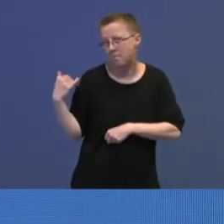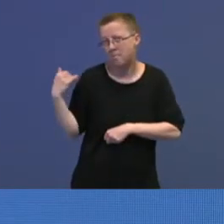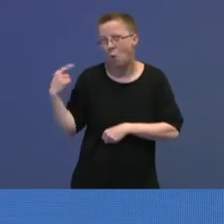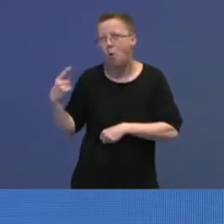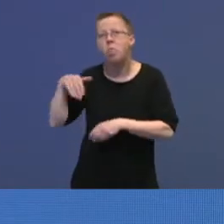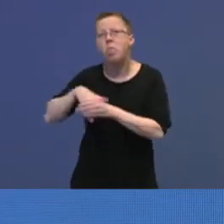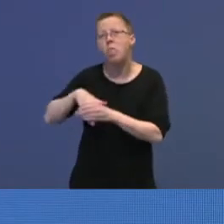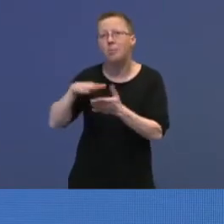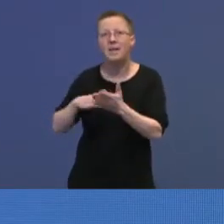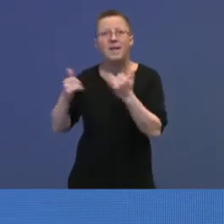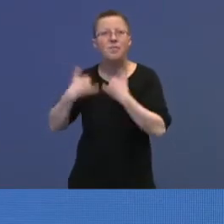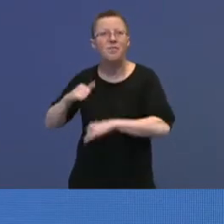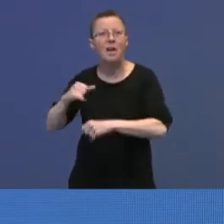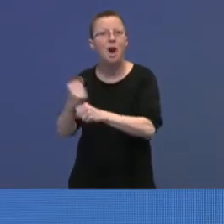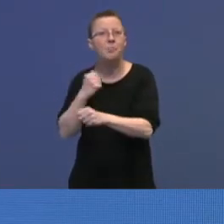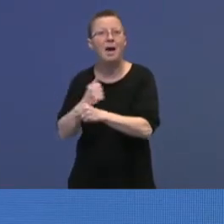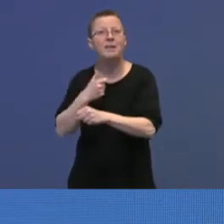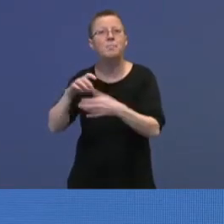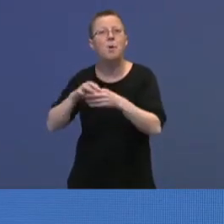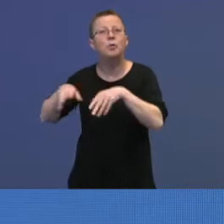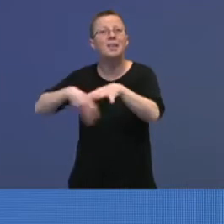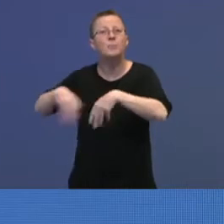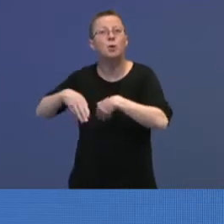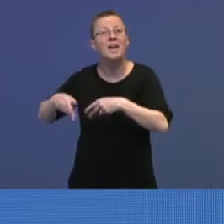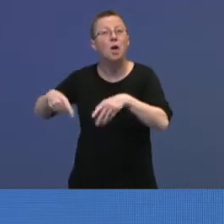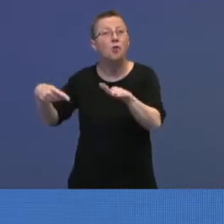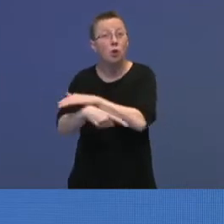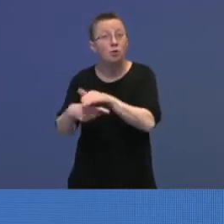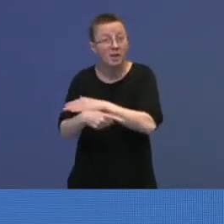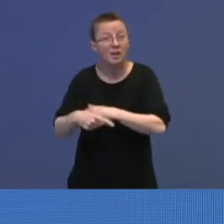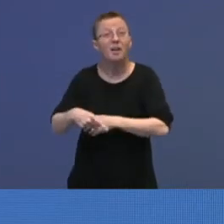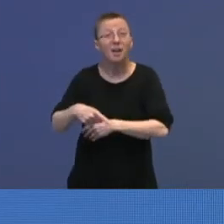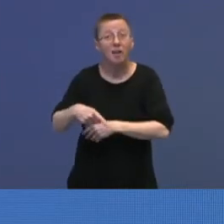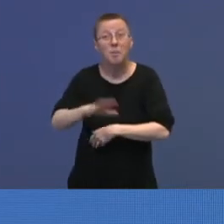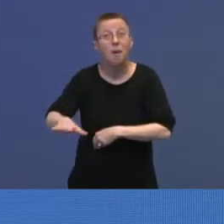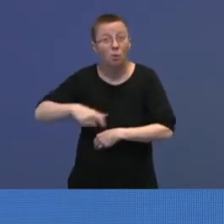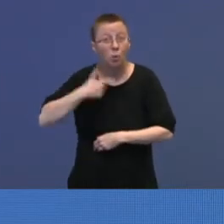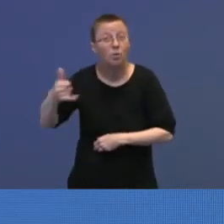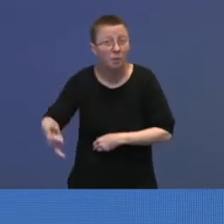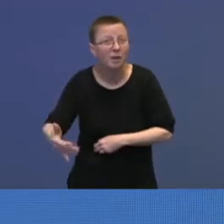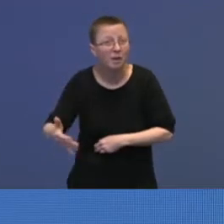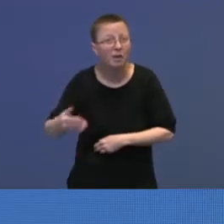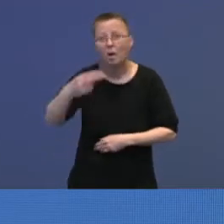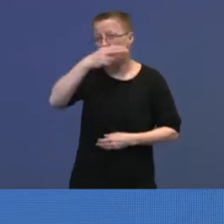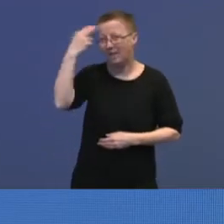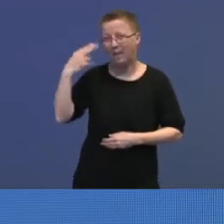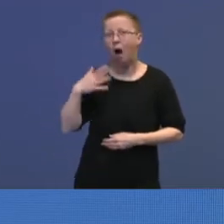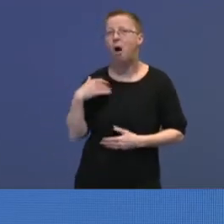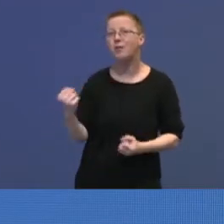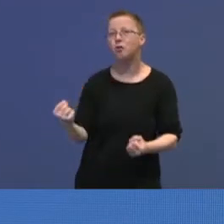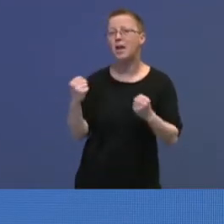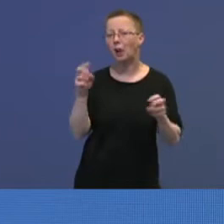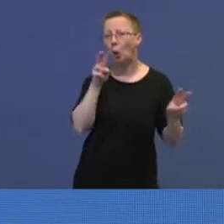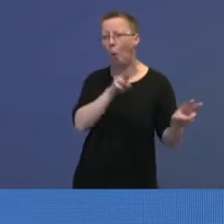i frivillighetsarbeid knyttet til å transportere flyktninger, deriblandt barn og unge. Politiet har forsterket